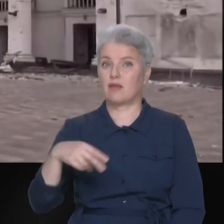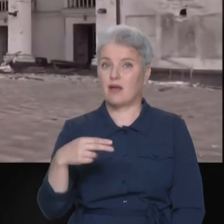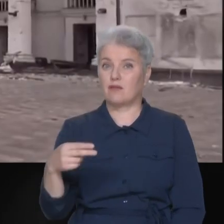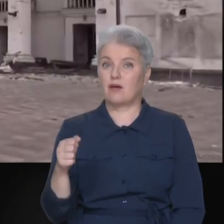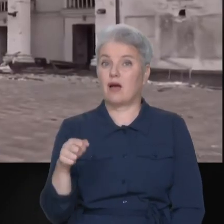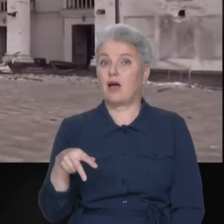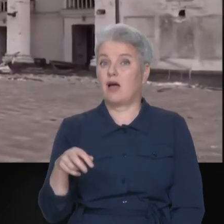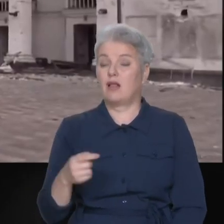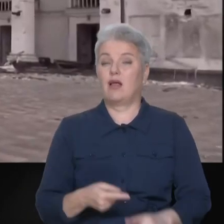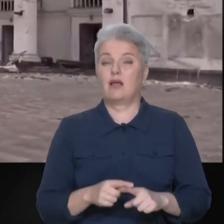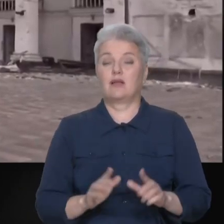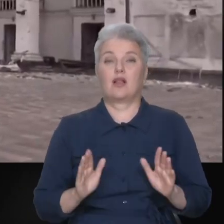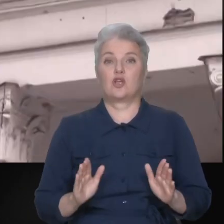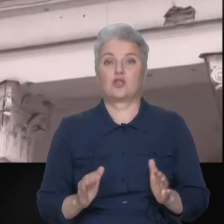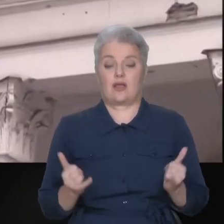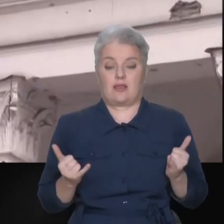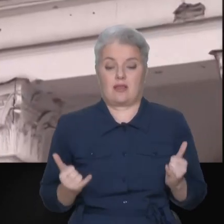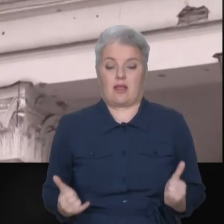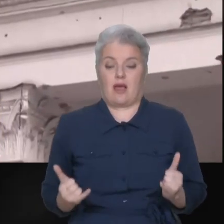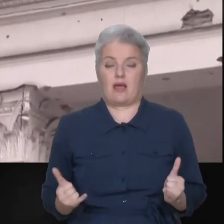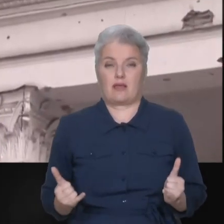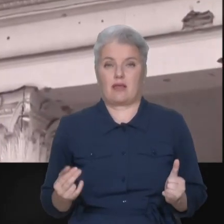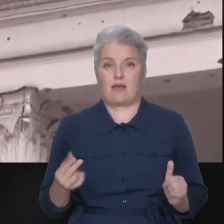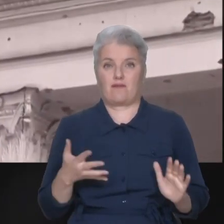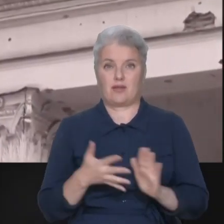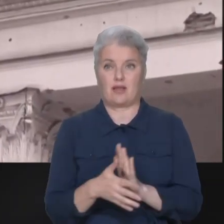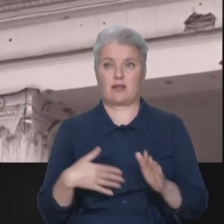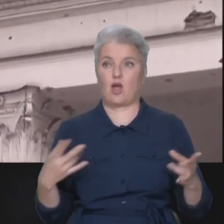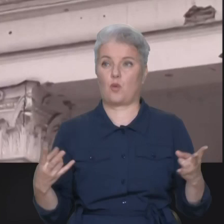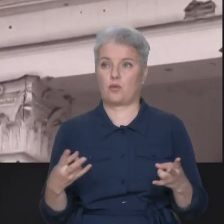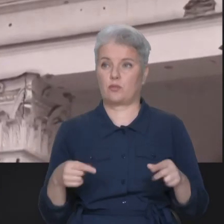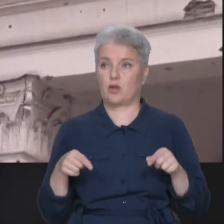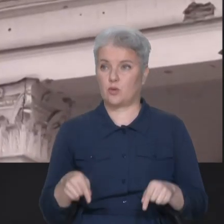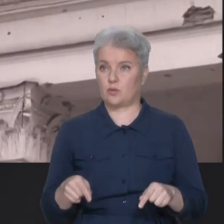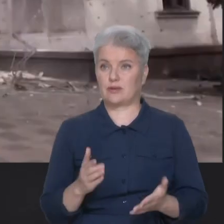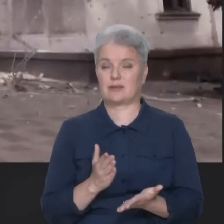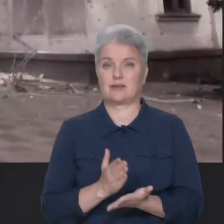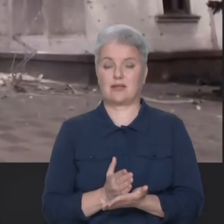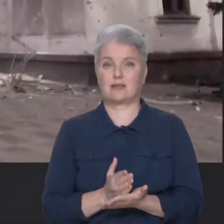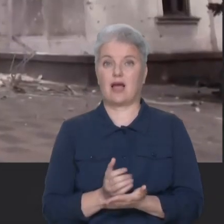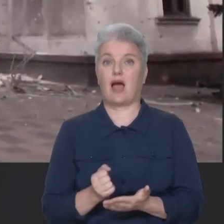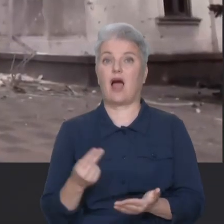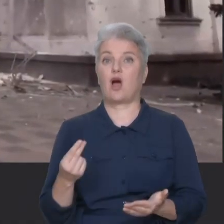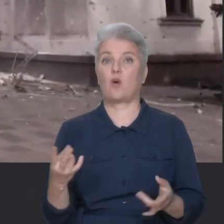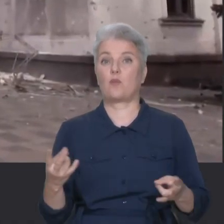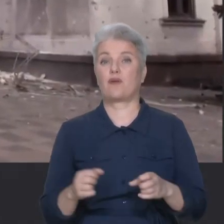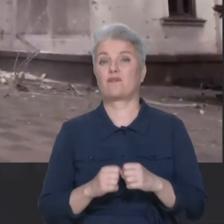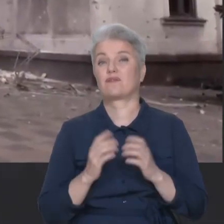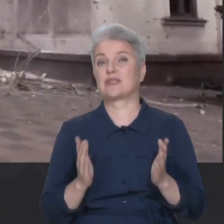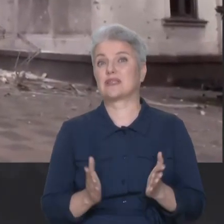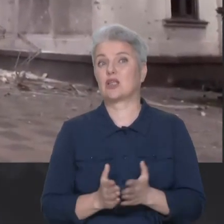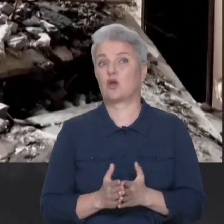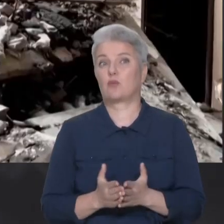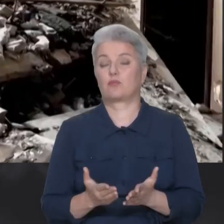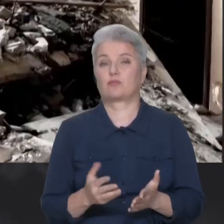Але це лише негайні витрати, які нам потрібні тут і зараз. А кошти, які потрібні в цілому, очевидно,